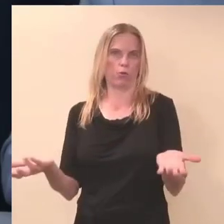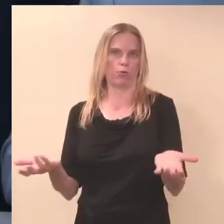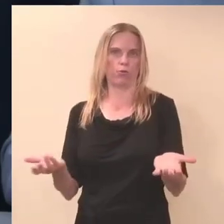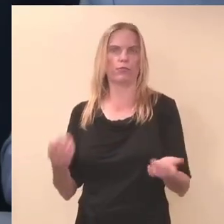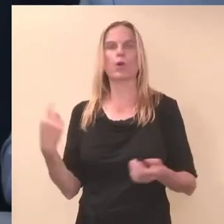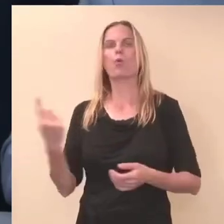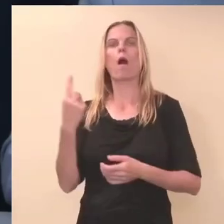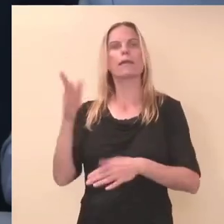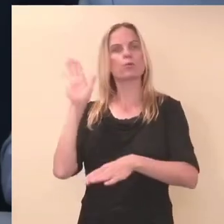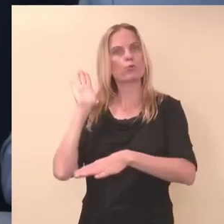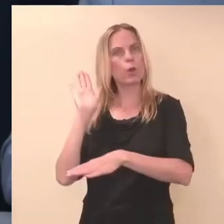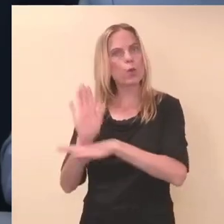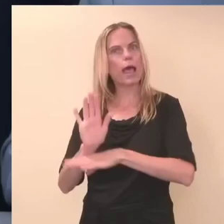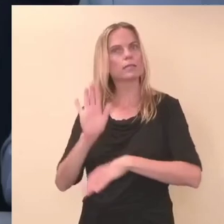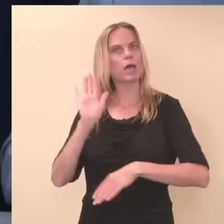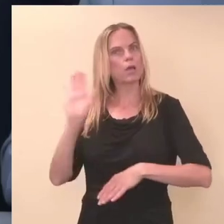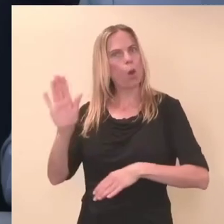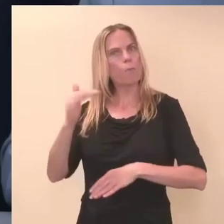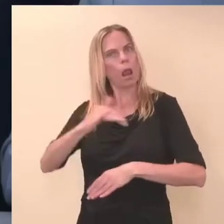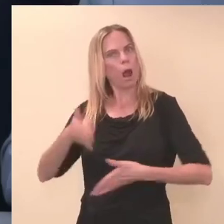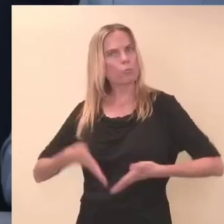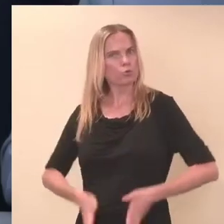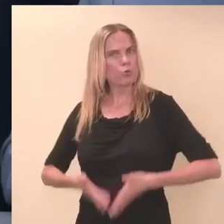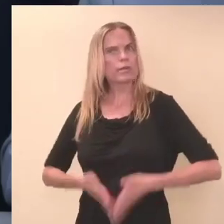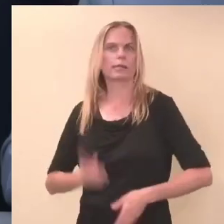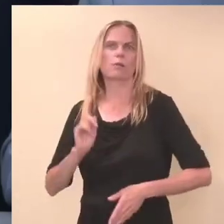ülesanne on lapsi sünnitada.